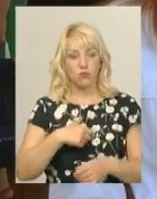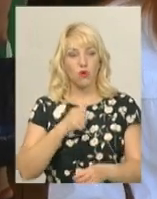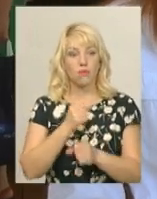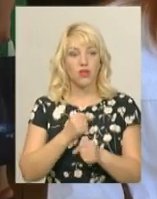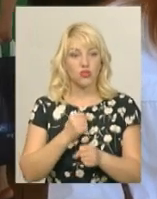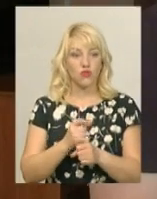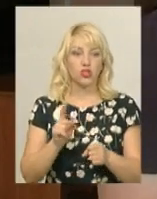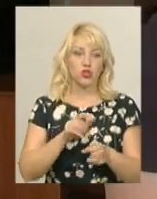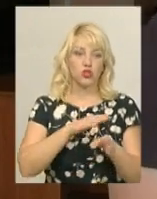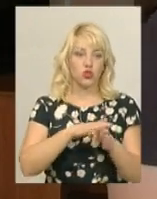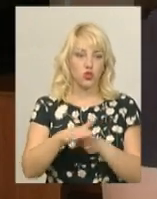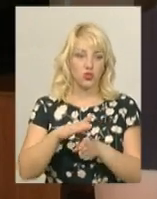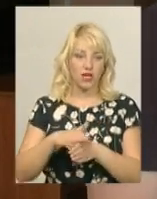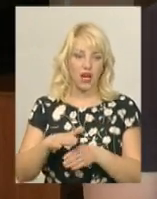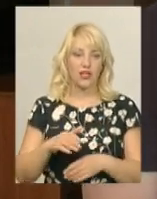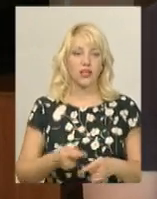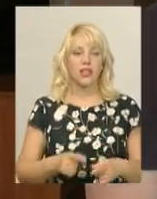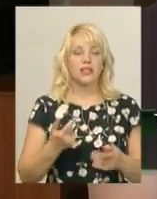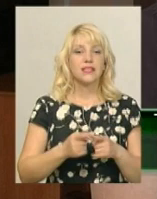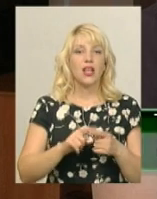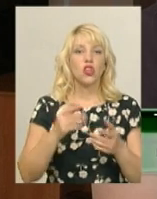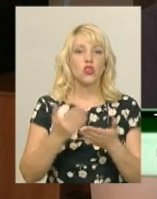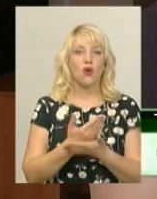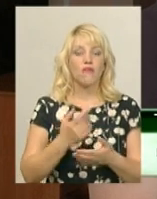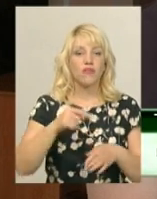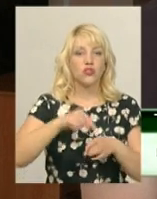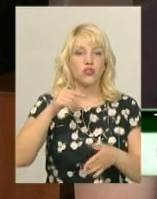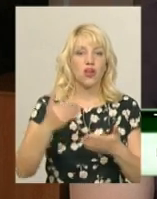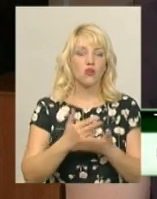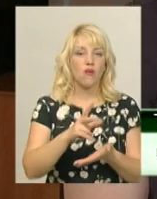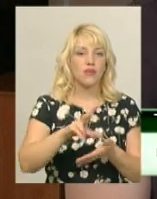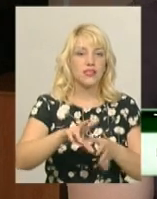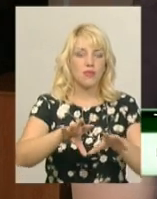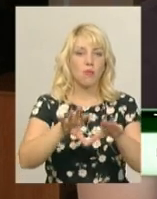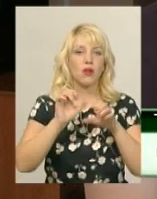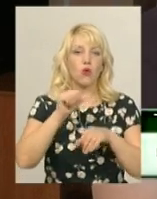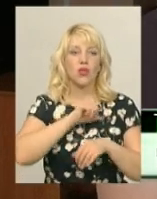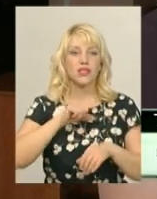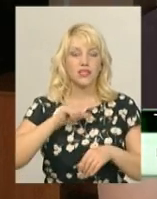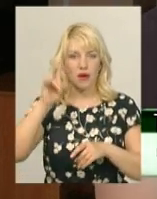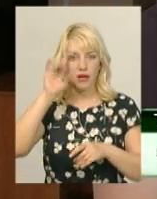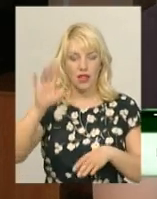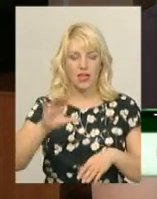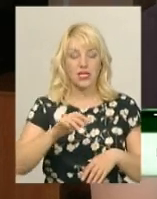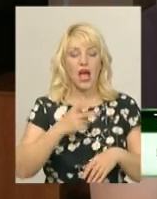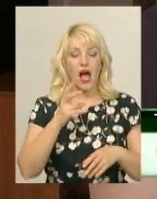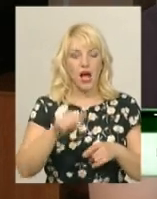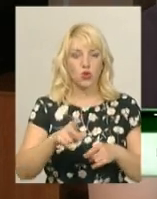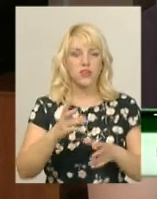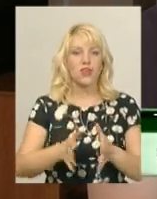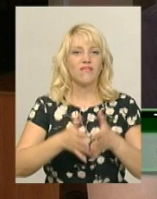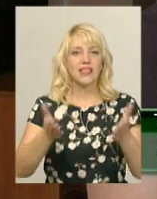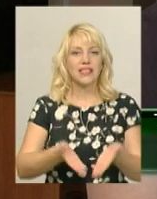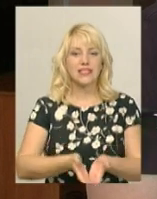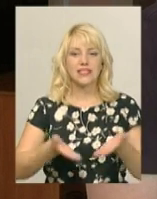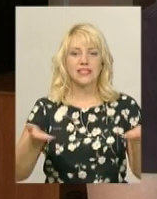і чого досягати. Це нове відчуття, нове сприйняття, коли ти сам в класі займаєшся граю. А тут на великій сцені і